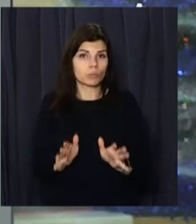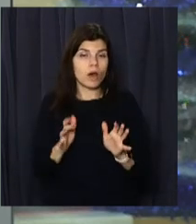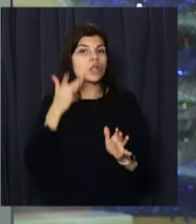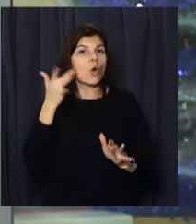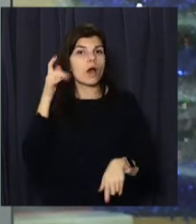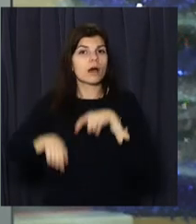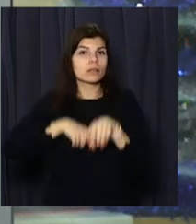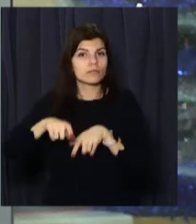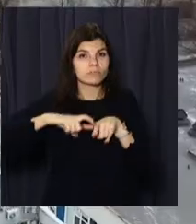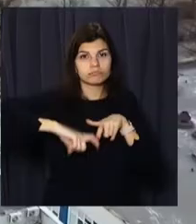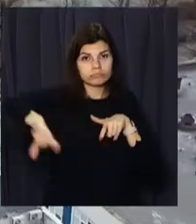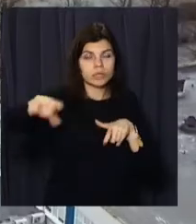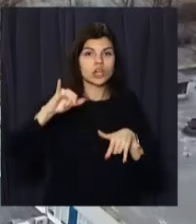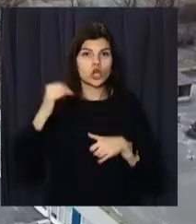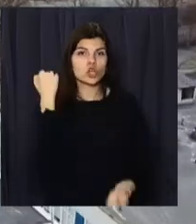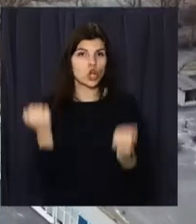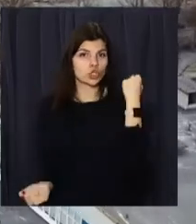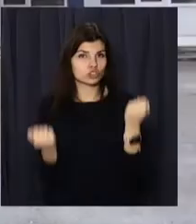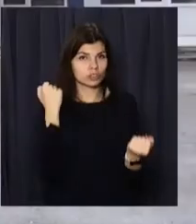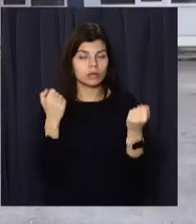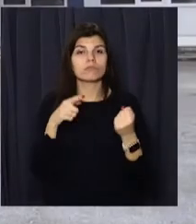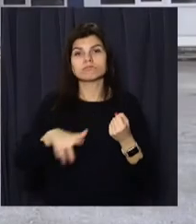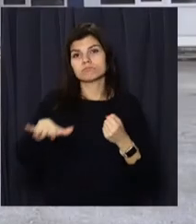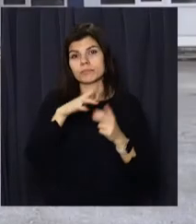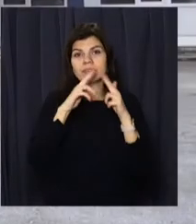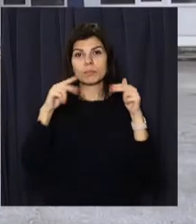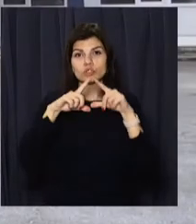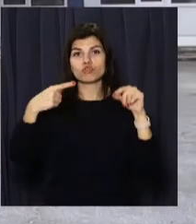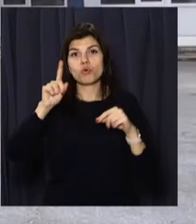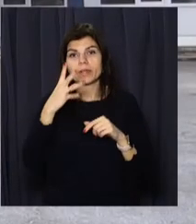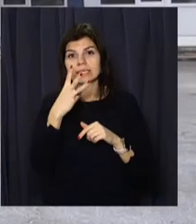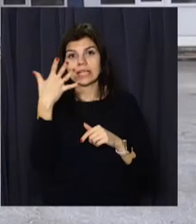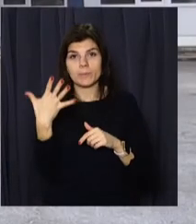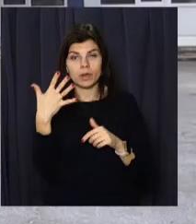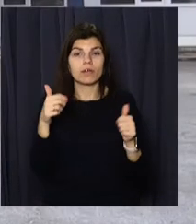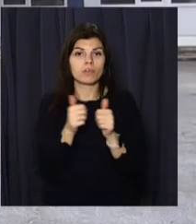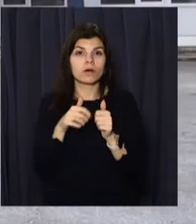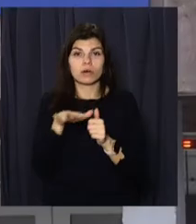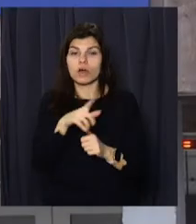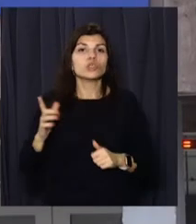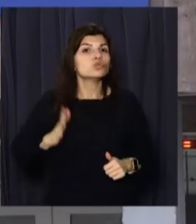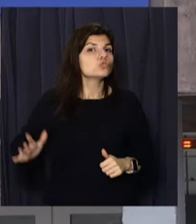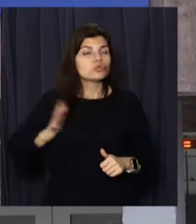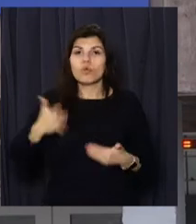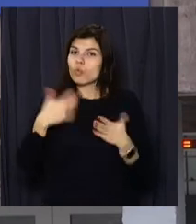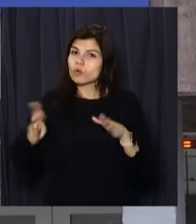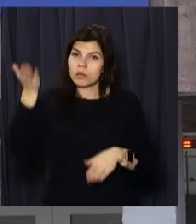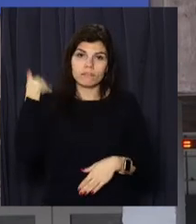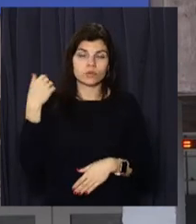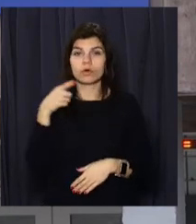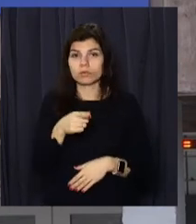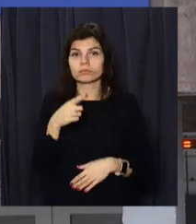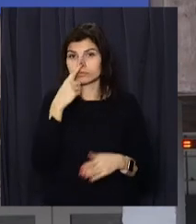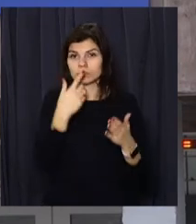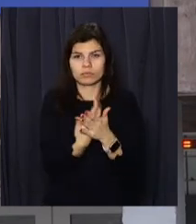легкоатлетична зона та тренажери. На оновлення стадіону Дніпровської школи номер 35 місцеві чекали давно. Спорткомплексу